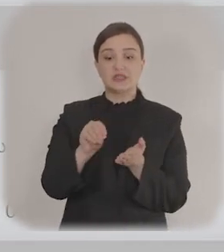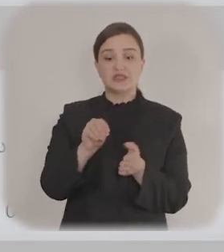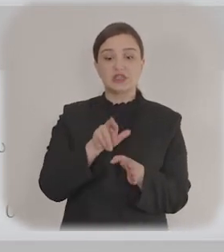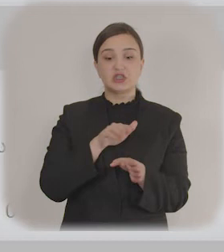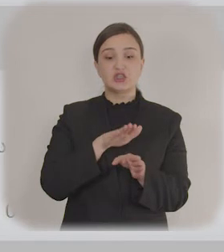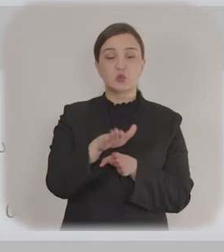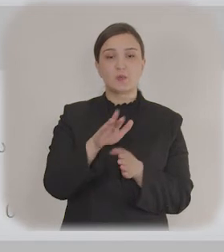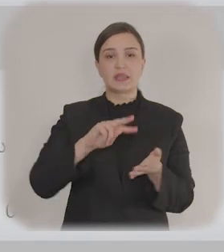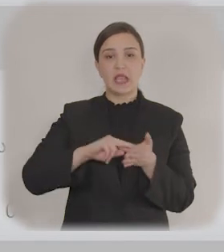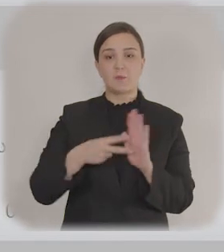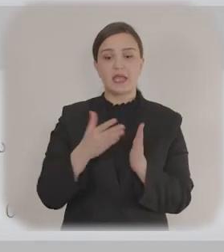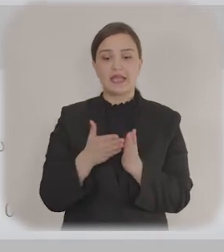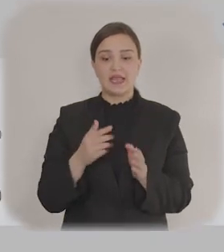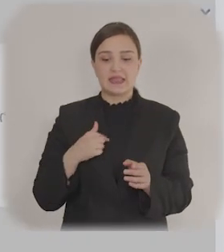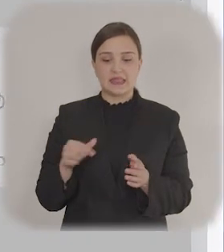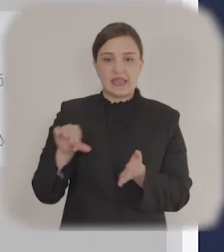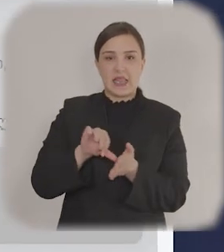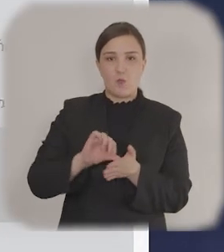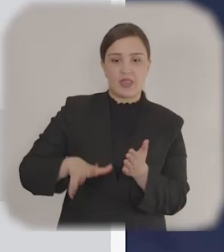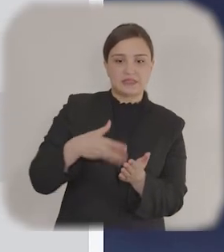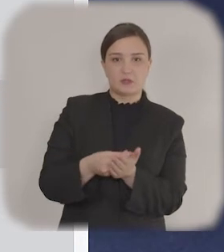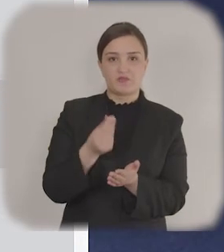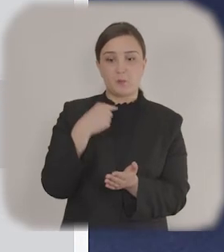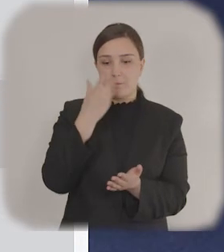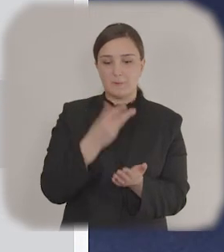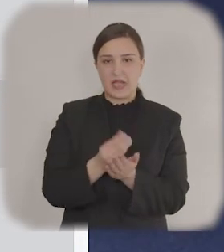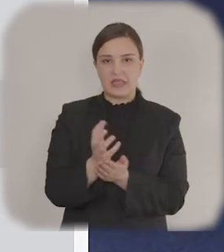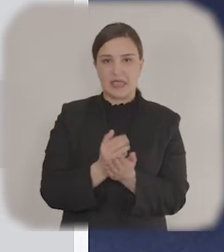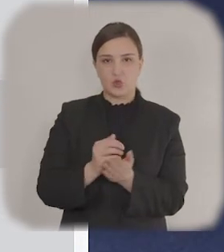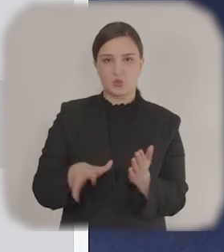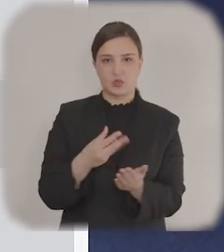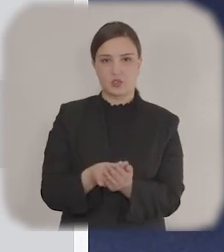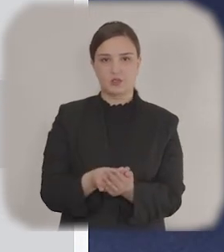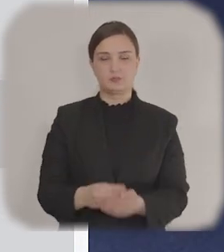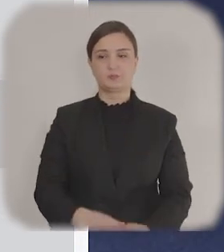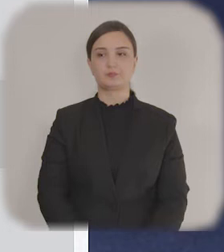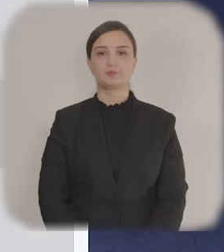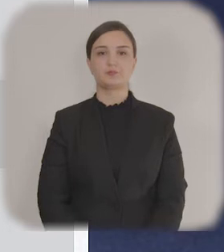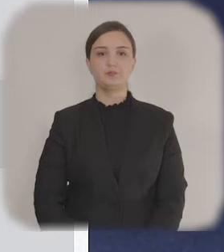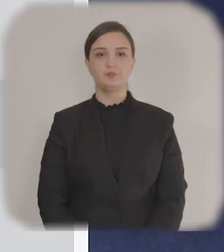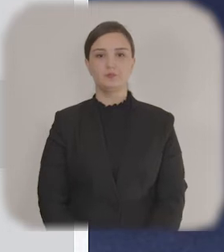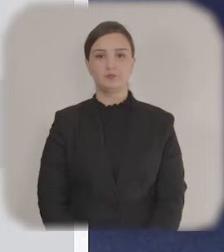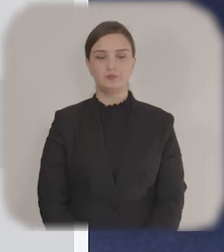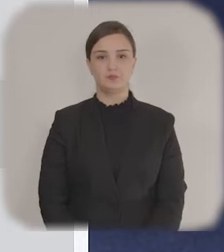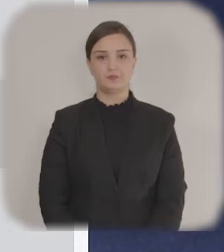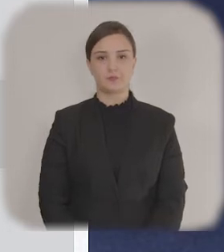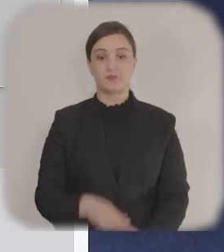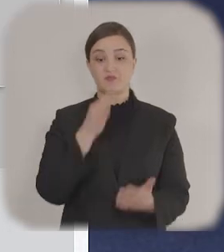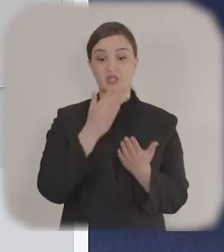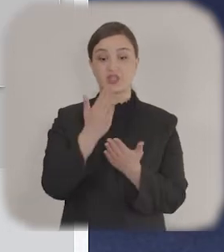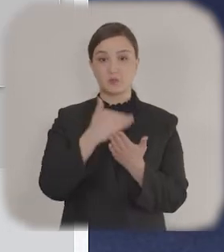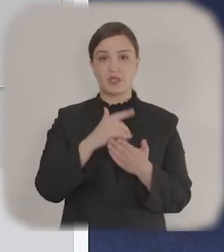Bundan sonra yenə damanın üzərinə basaraq həmiştirak məbləğinin xərclənməsinin təxmini dövrünü göstərməlisiniz. Həftələrdə